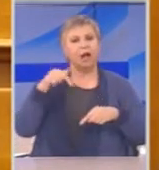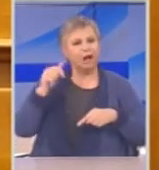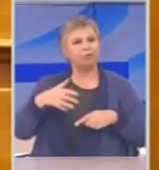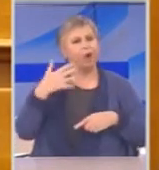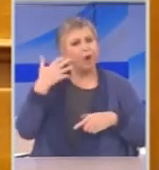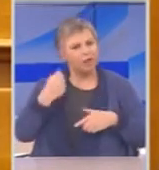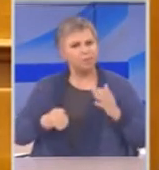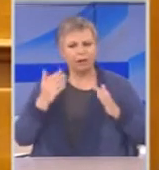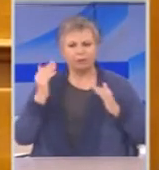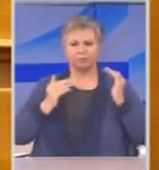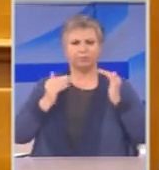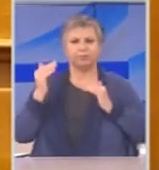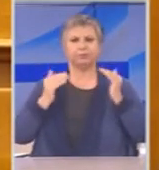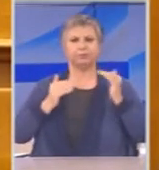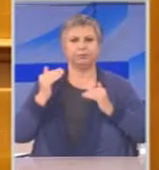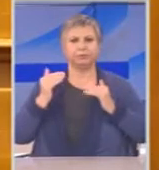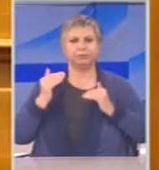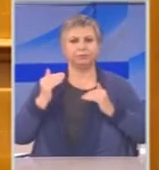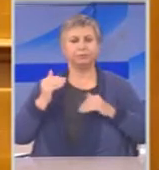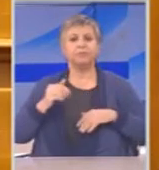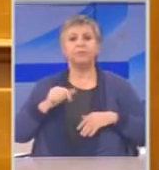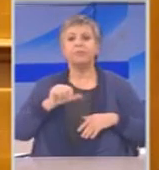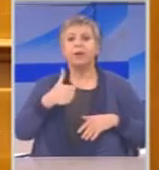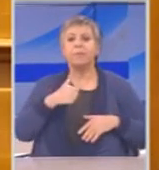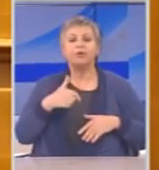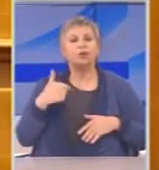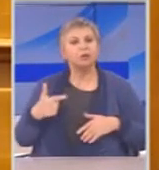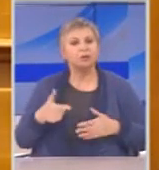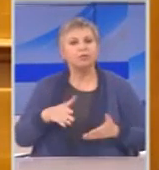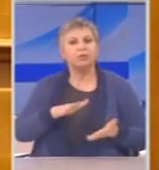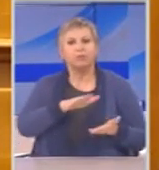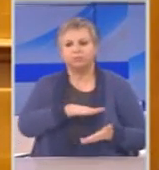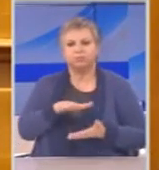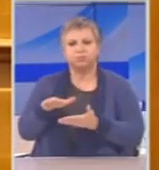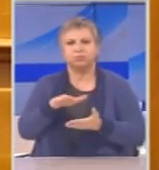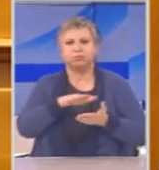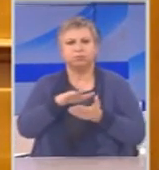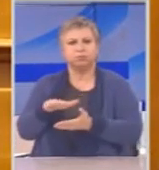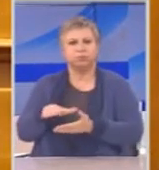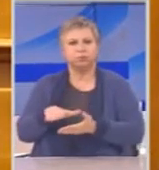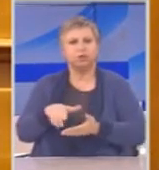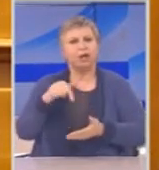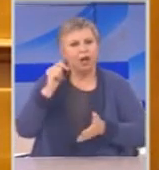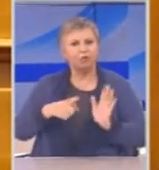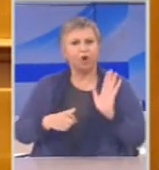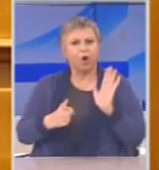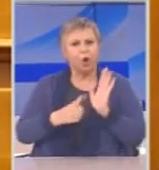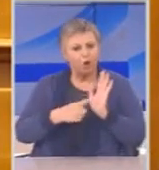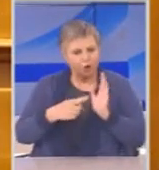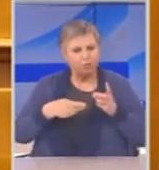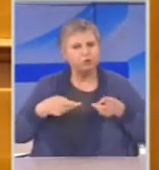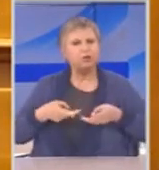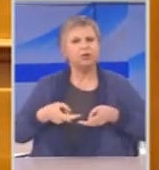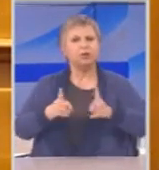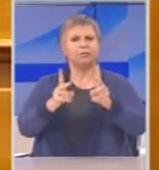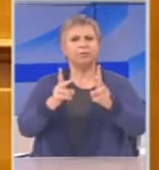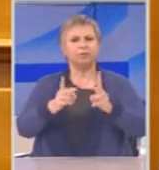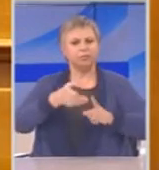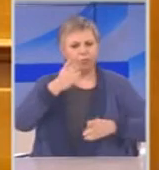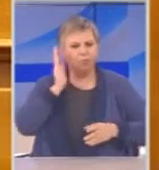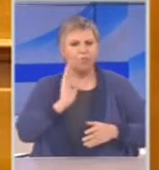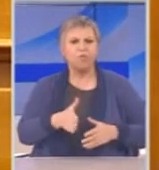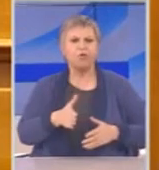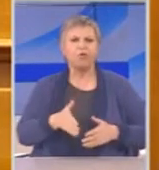πρόταση μόνο η αναφορά των δικογραφιών ως νομιμοποιητική βάση της πρότασης είναι παρκέσταση για την πρόταση